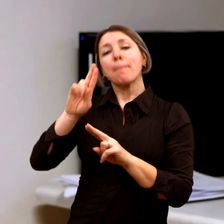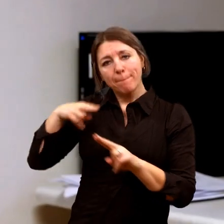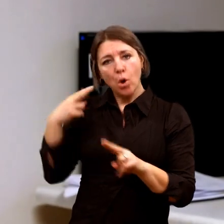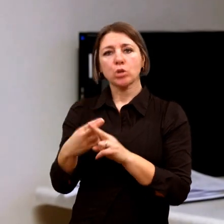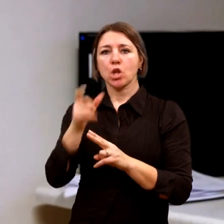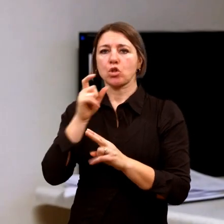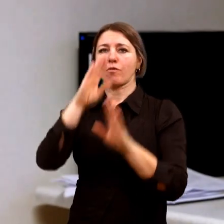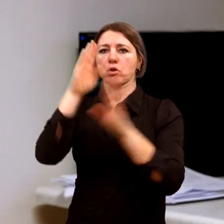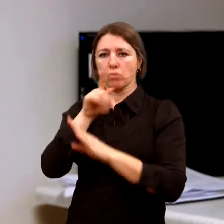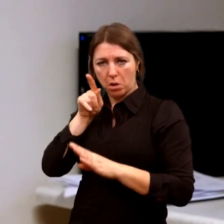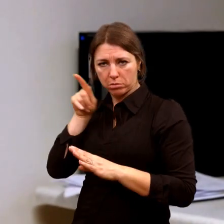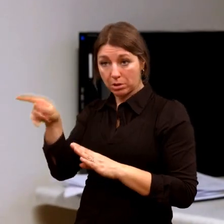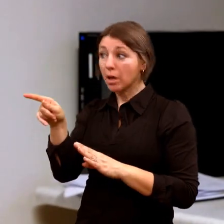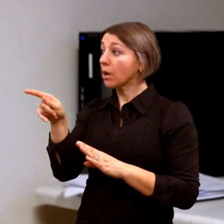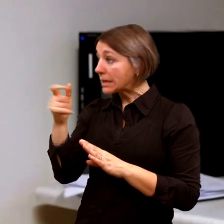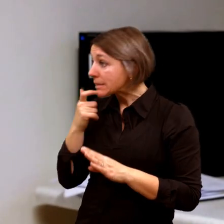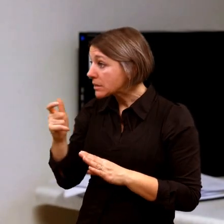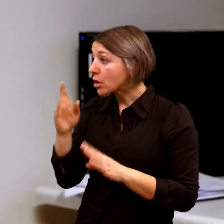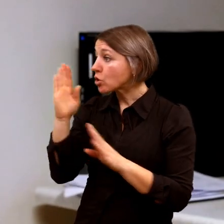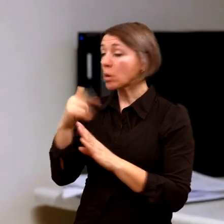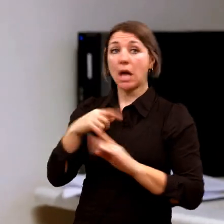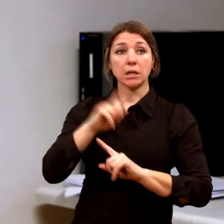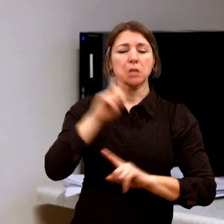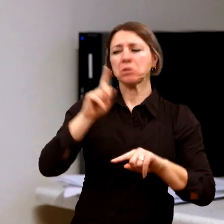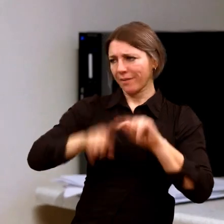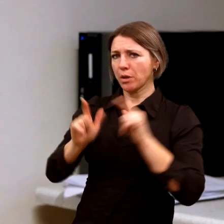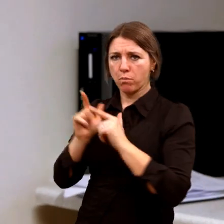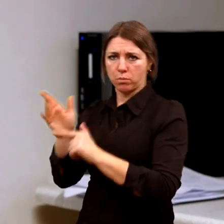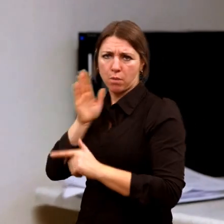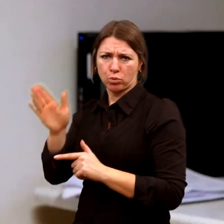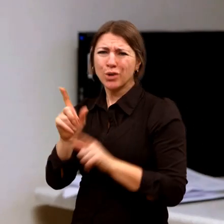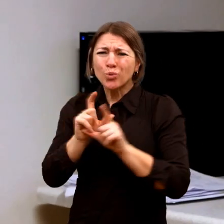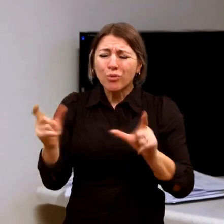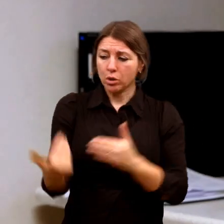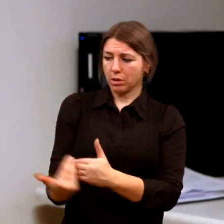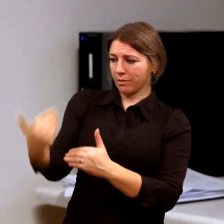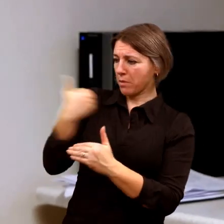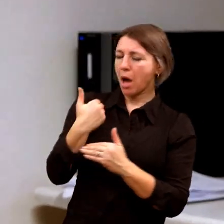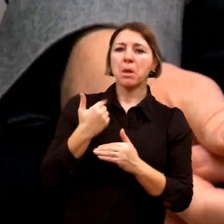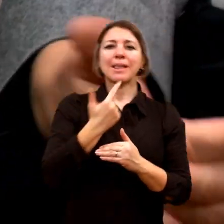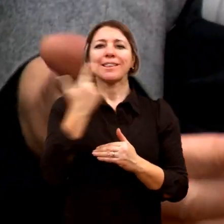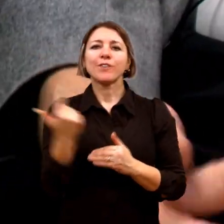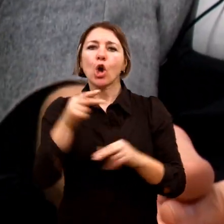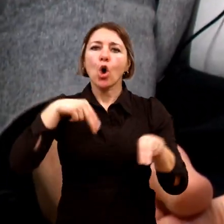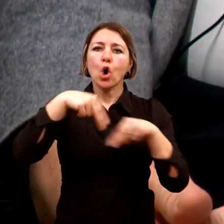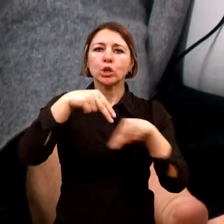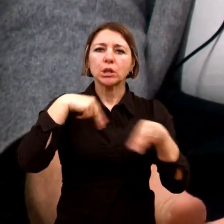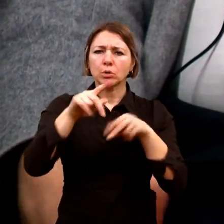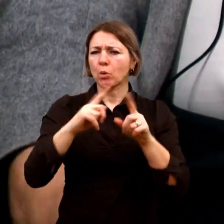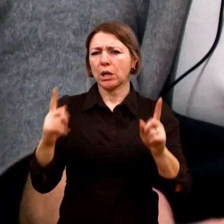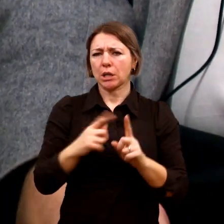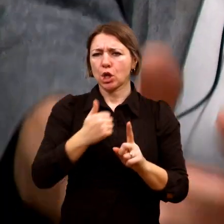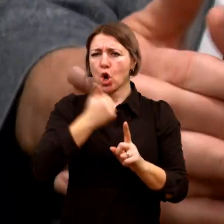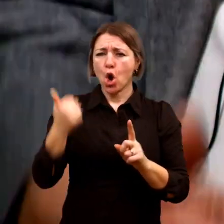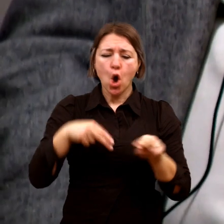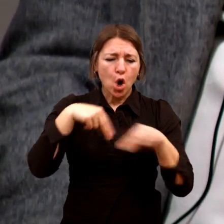tom, co vy děláte. To je klíč, protože my se tady vidíme dvě hodiny, jim říkám, nebo hodinu. Ale